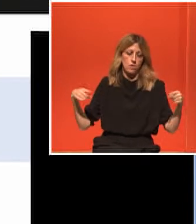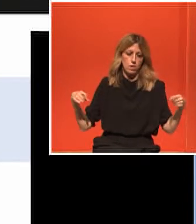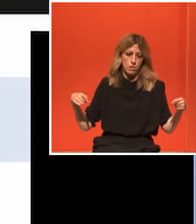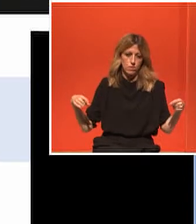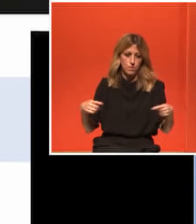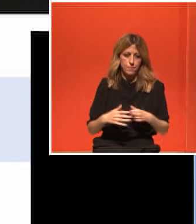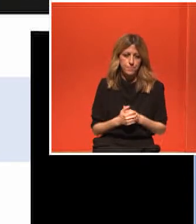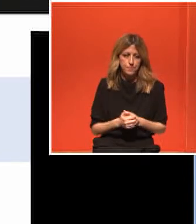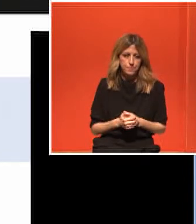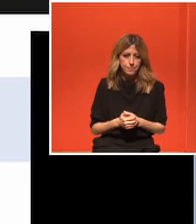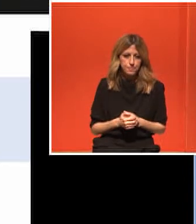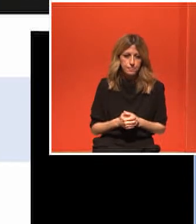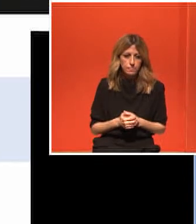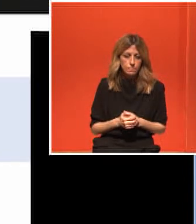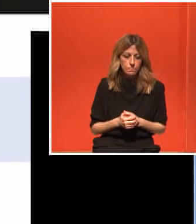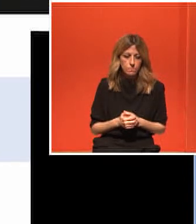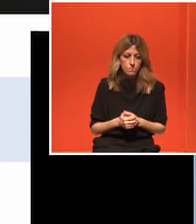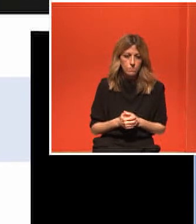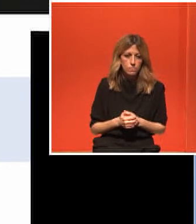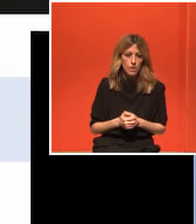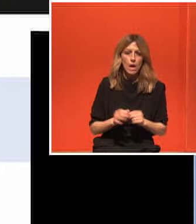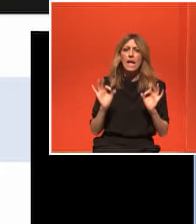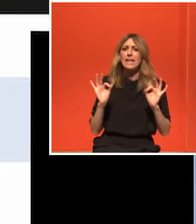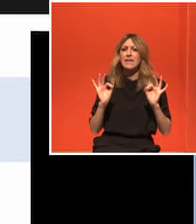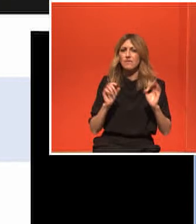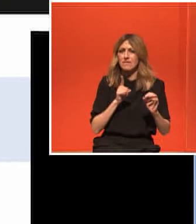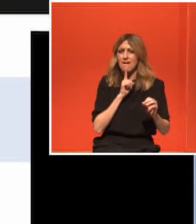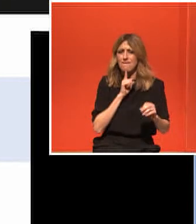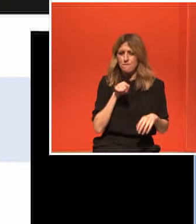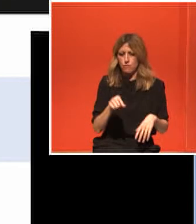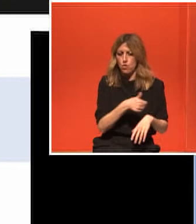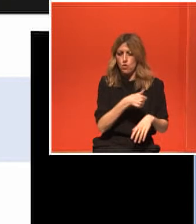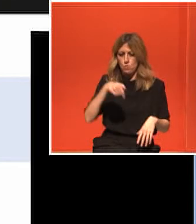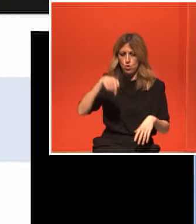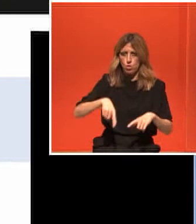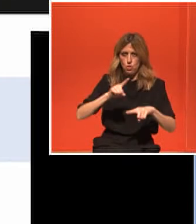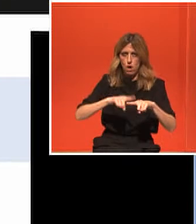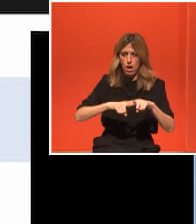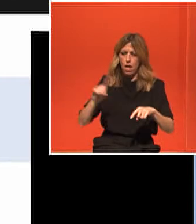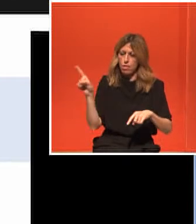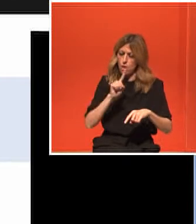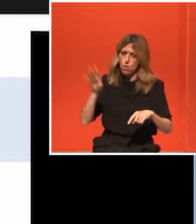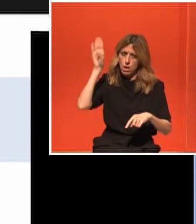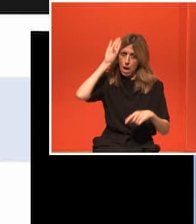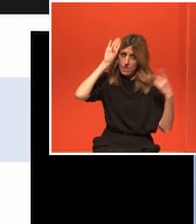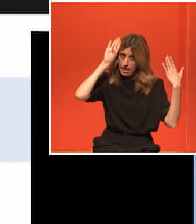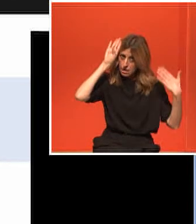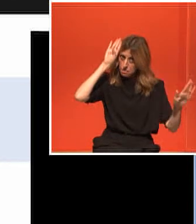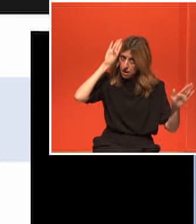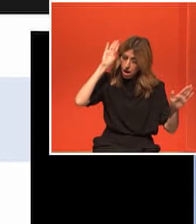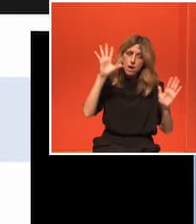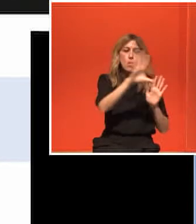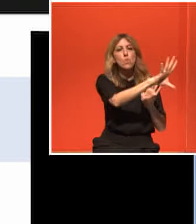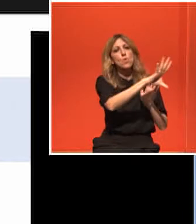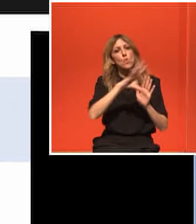βέβαια δεν είναι κάτι που δεν συμβαίνει αλλού. Συμβαίνει στην Αμερική πρώτα απ' όλα και φυσικά υπάρχουν χώρες αυτή τη στιγμή